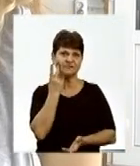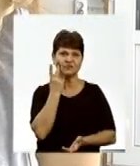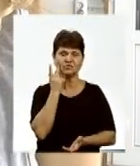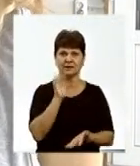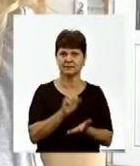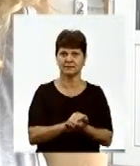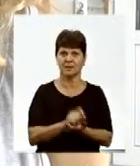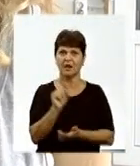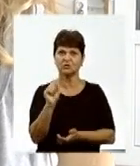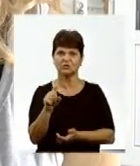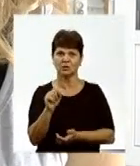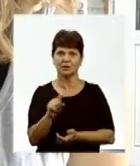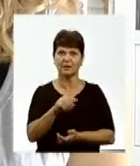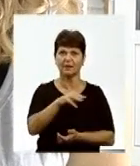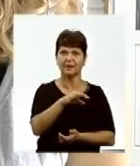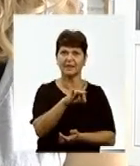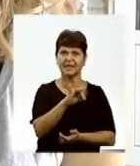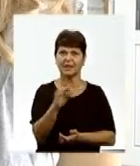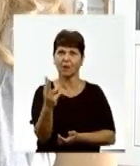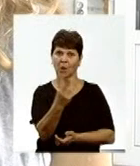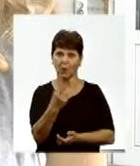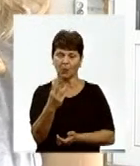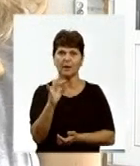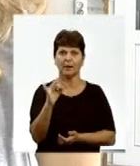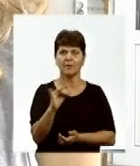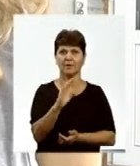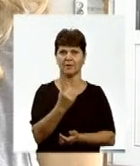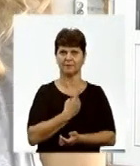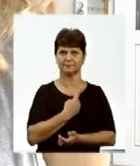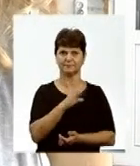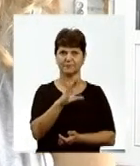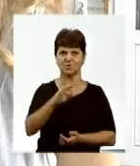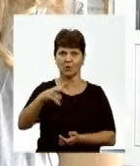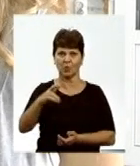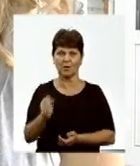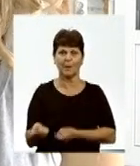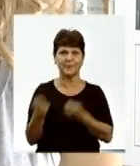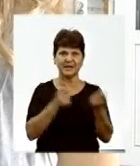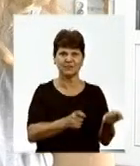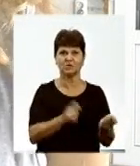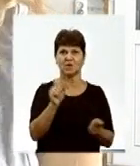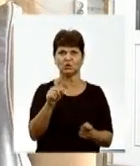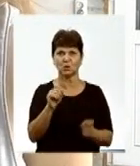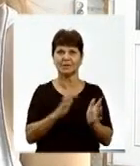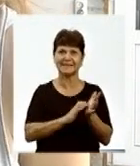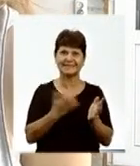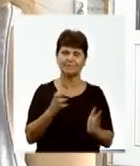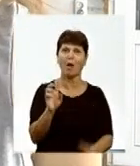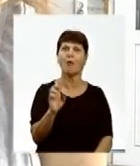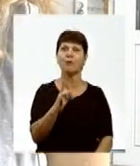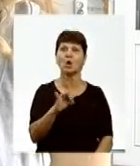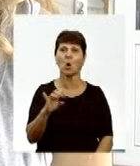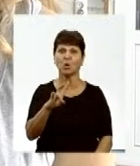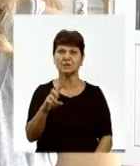золото в категорії тріо. І в категорії соло я привозила і золото, і срібло, і бронзу.